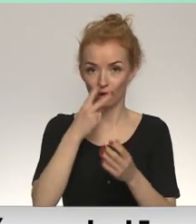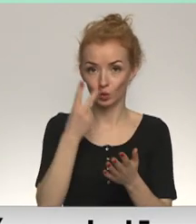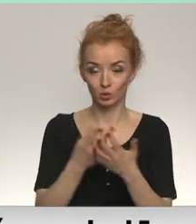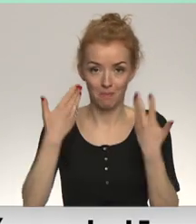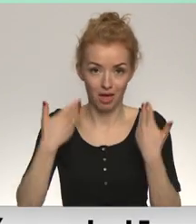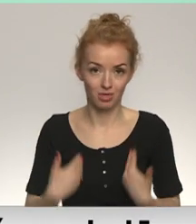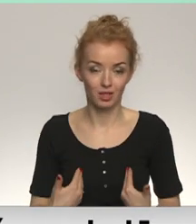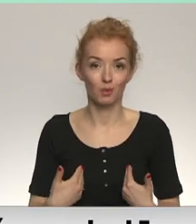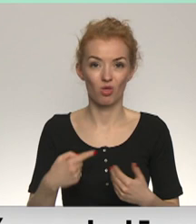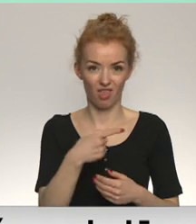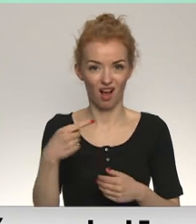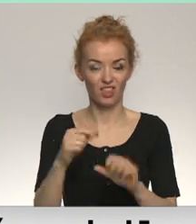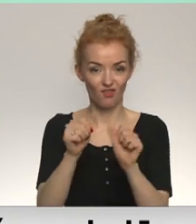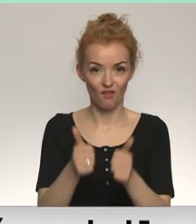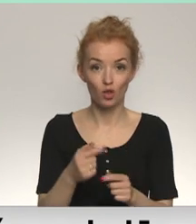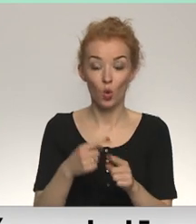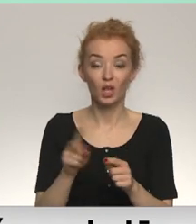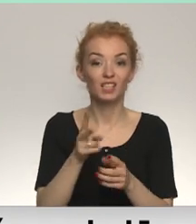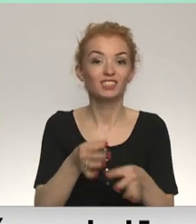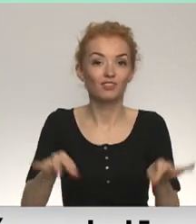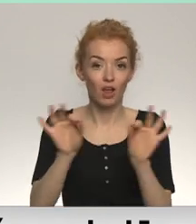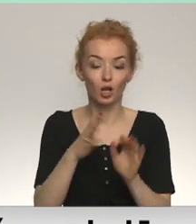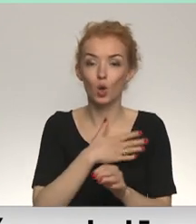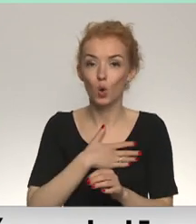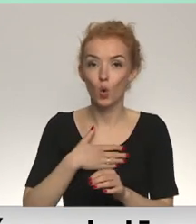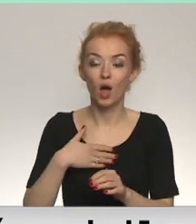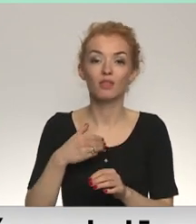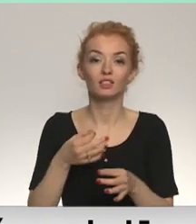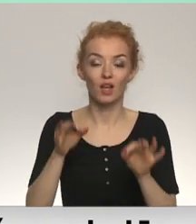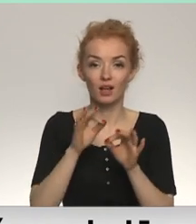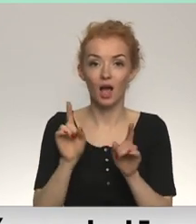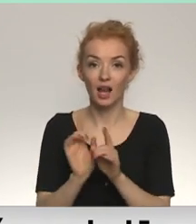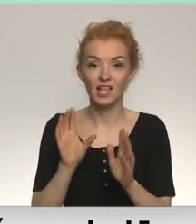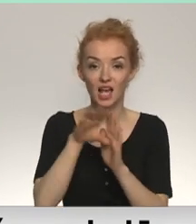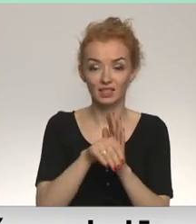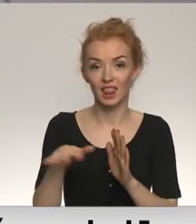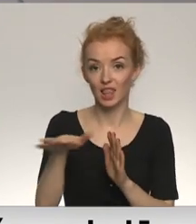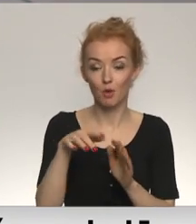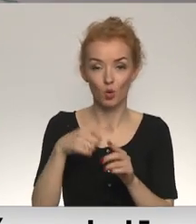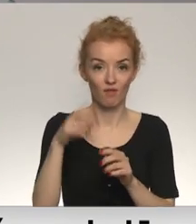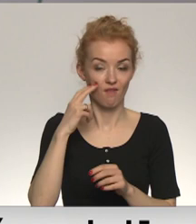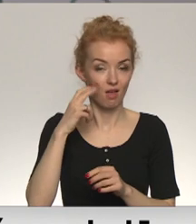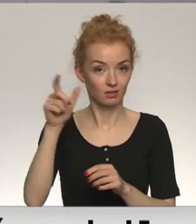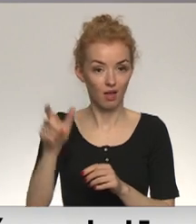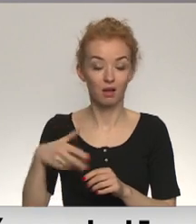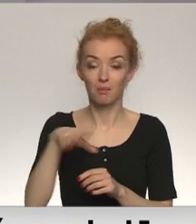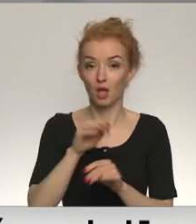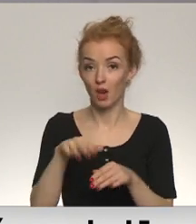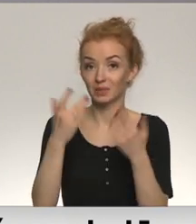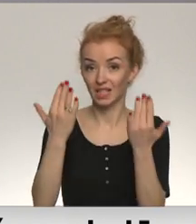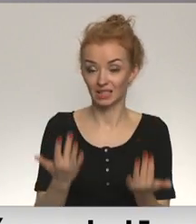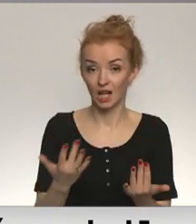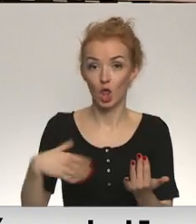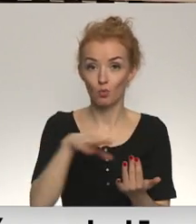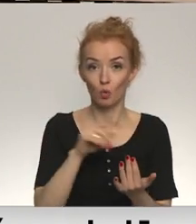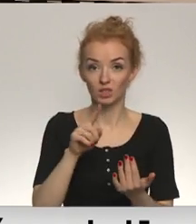negatīvā veidā. Un, kas ir ļoti būtiski, ir ļoti būtiski, ka tiek iesaistīti ģimenes un vecāki. Mēs varam izdarīt secinājumu, ka mums ir